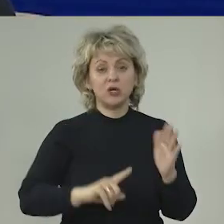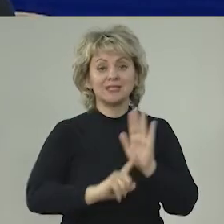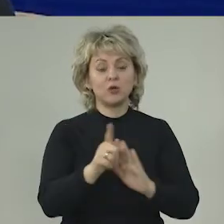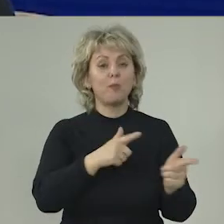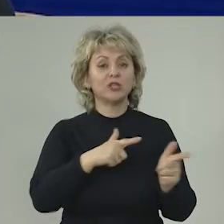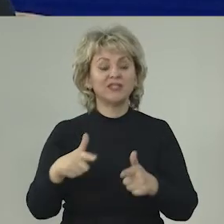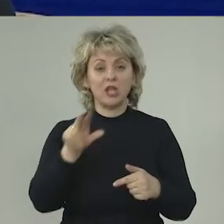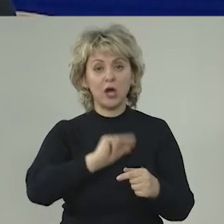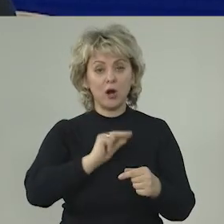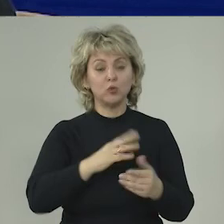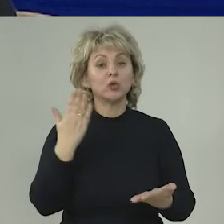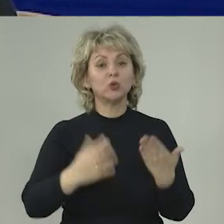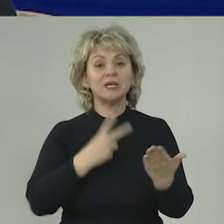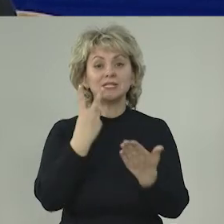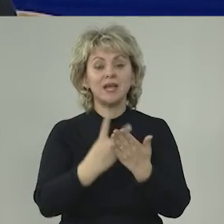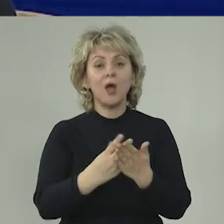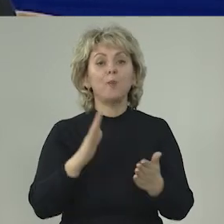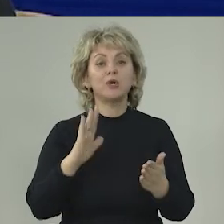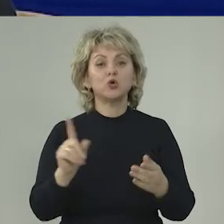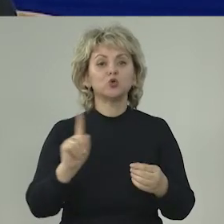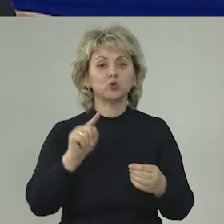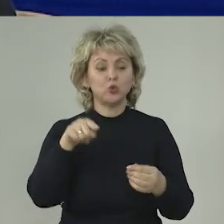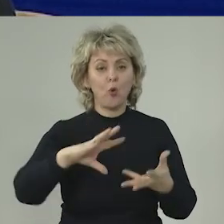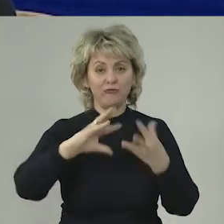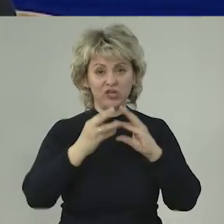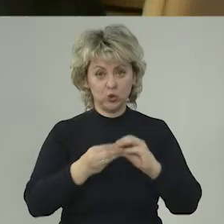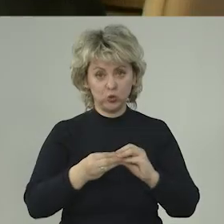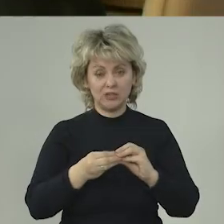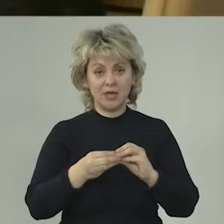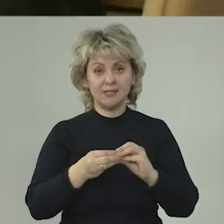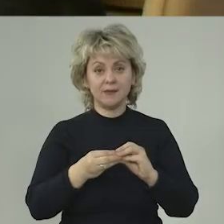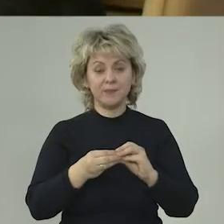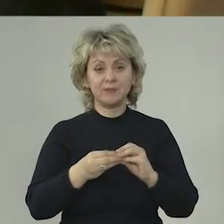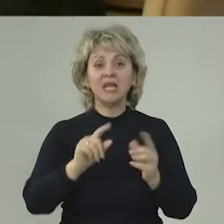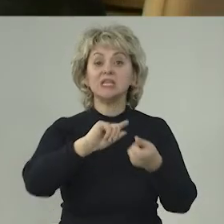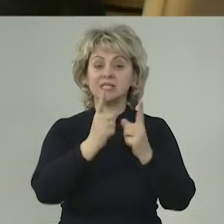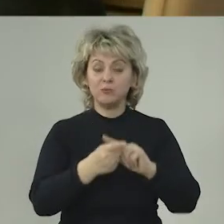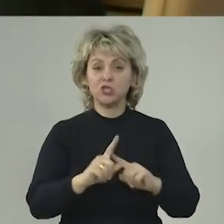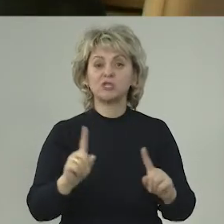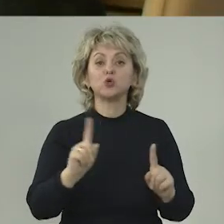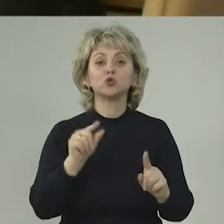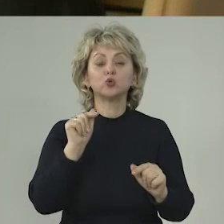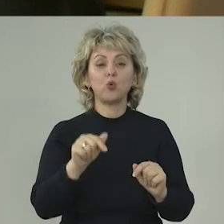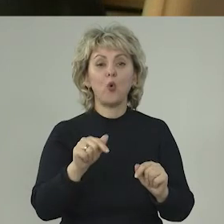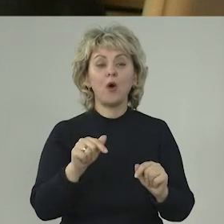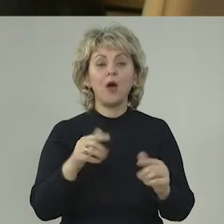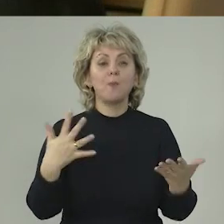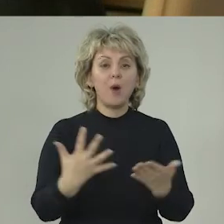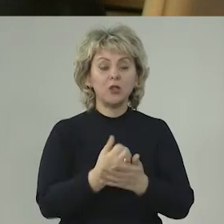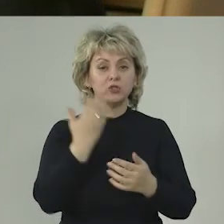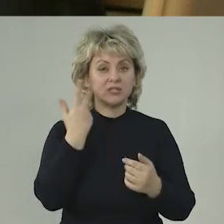начинается подготовительная работа, но если посмотреть потенциально, что в результате изменится, или что